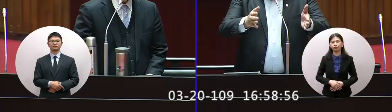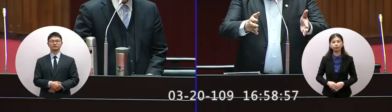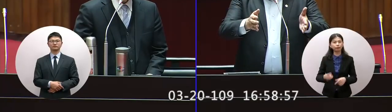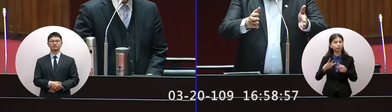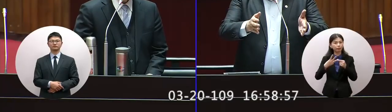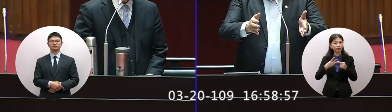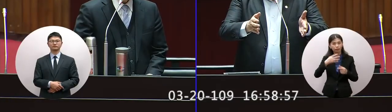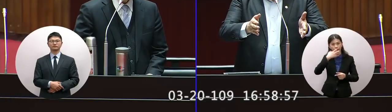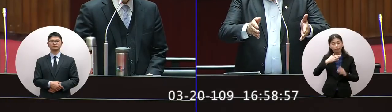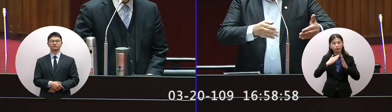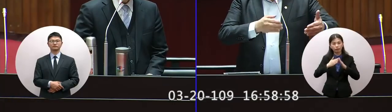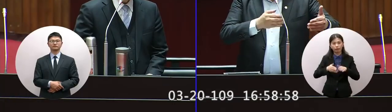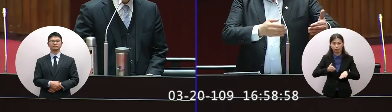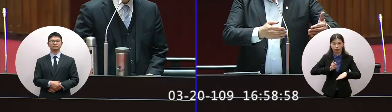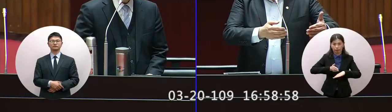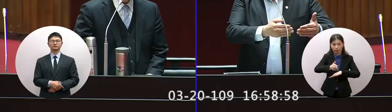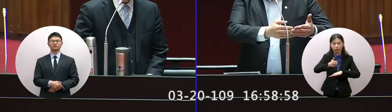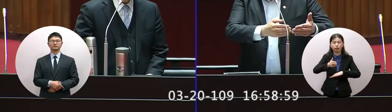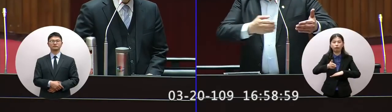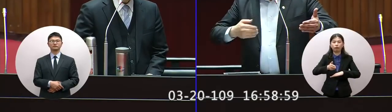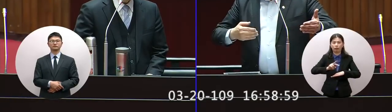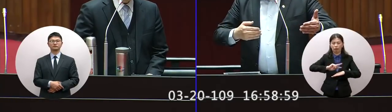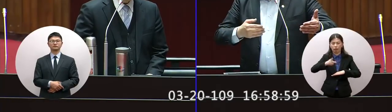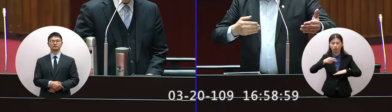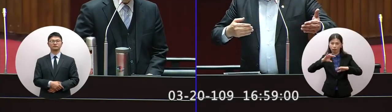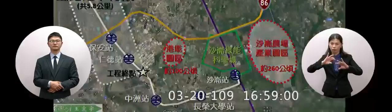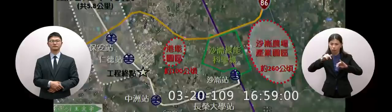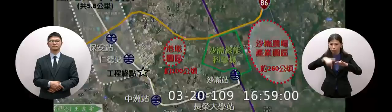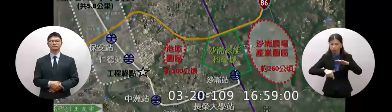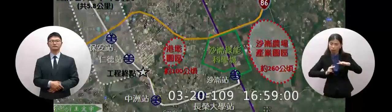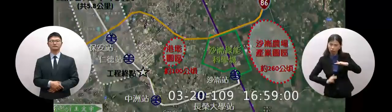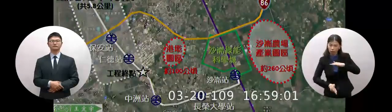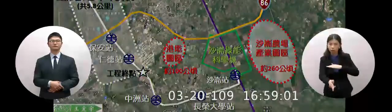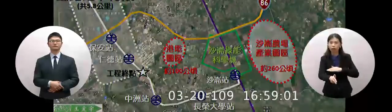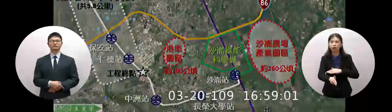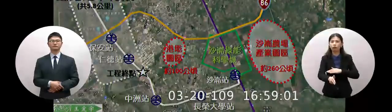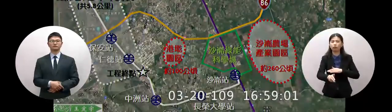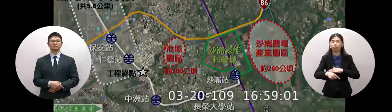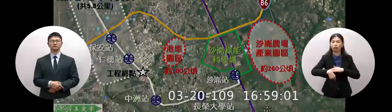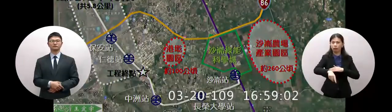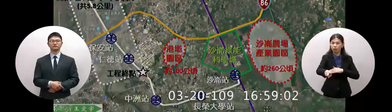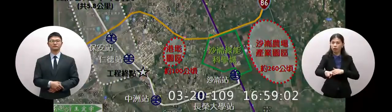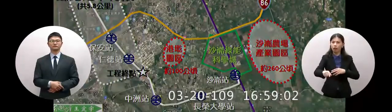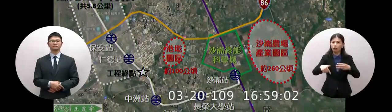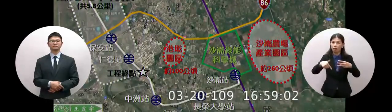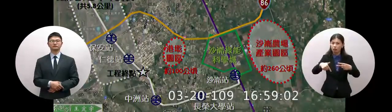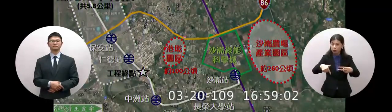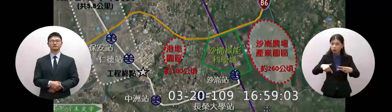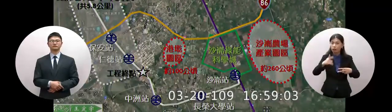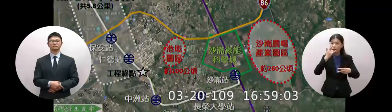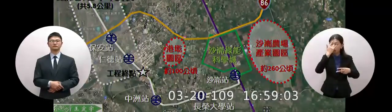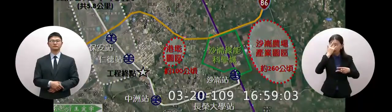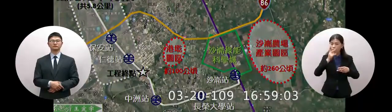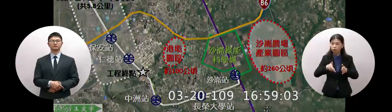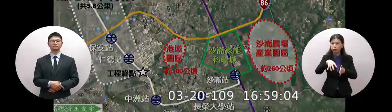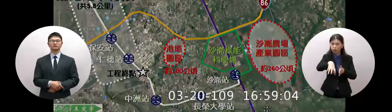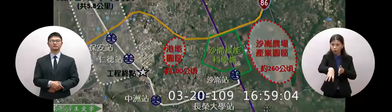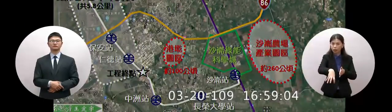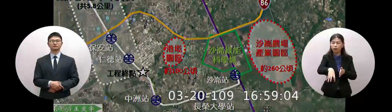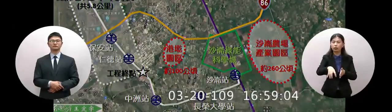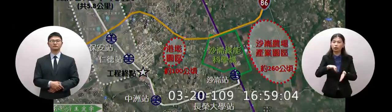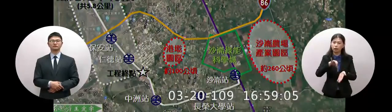是台南市的鐵路地下化已經在檢討往南延伸過保安工業區的人德車站我提這三個點